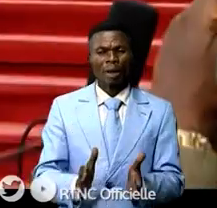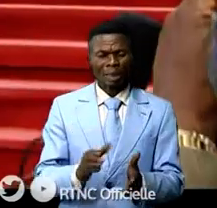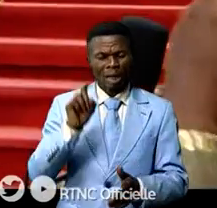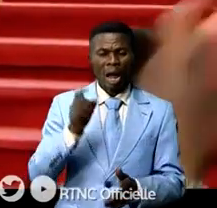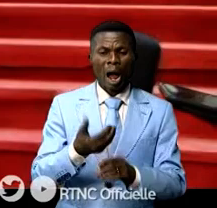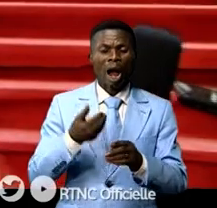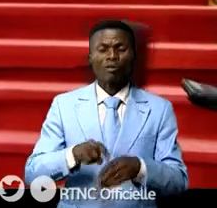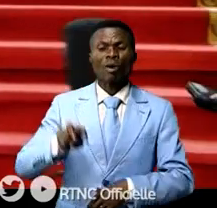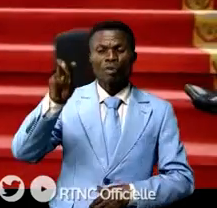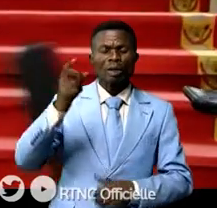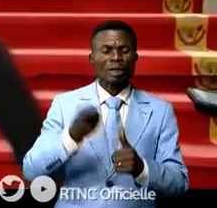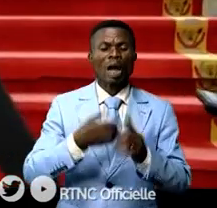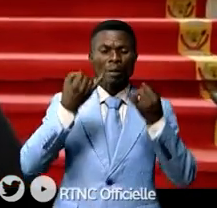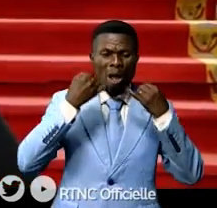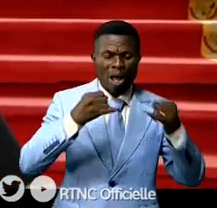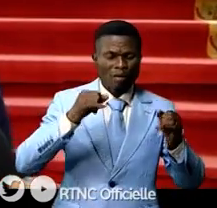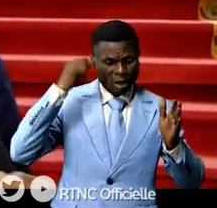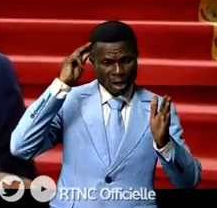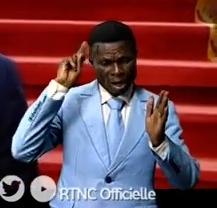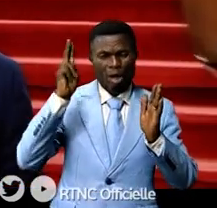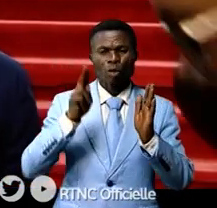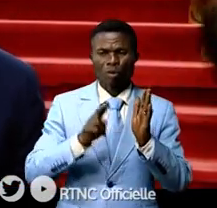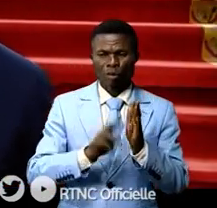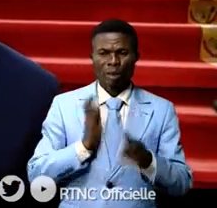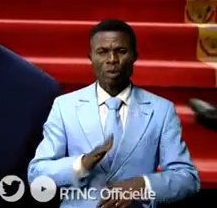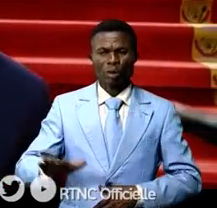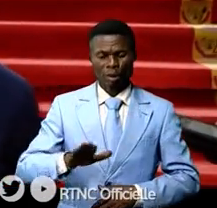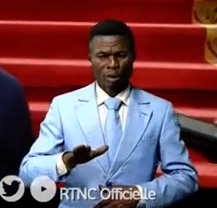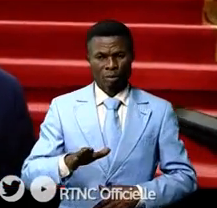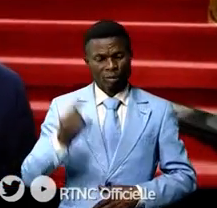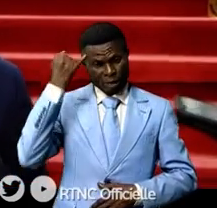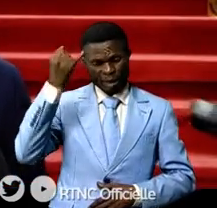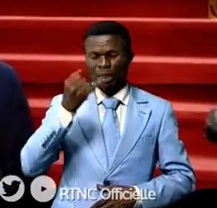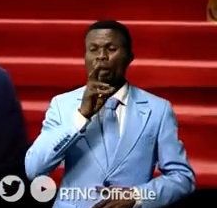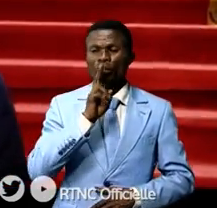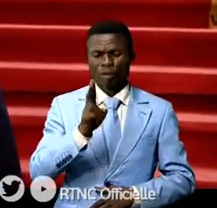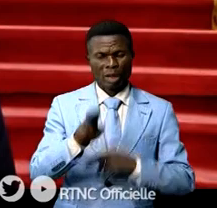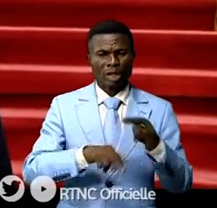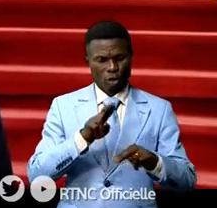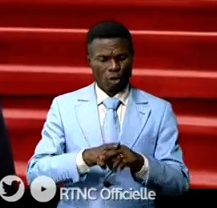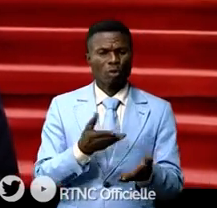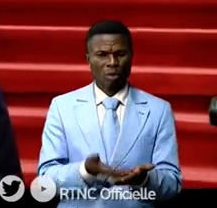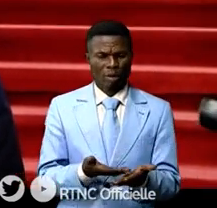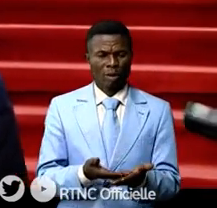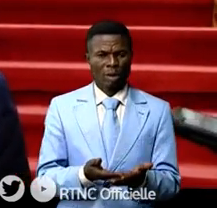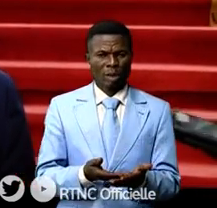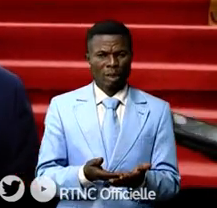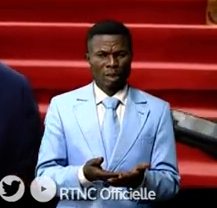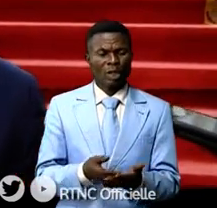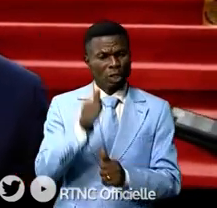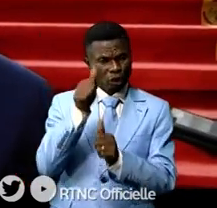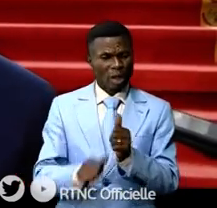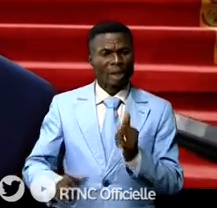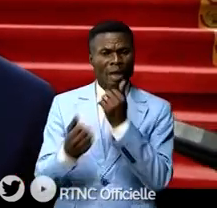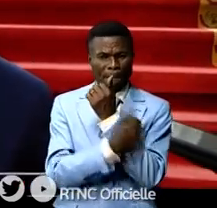le gouvernement de leur déplacement dans la liste ? Écoutez,'est tout fait naturel que dans chaque pays,